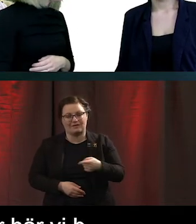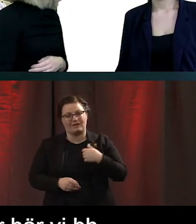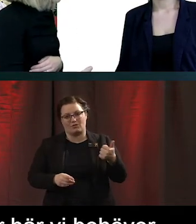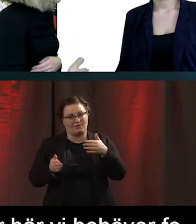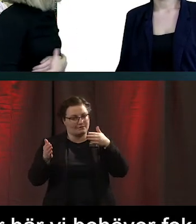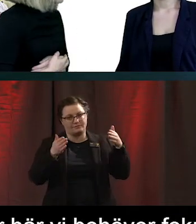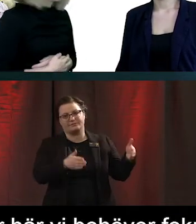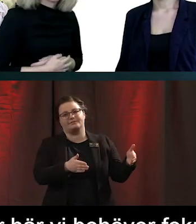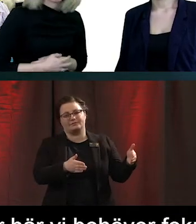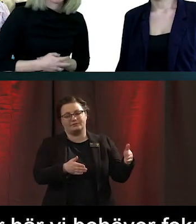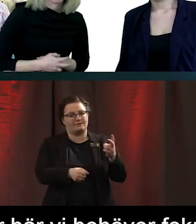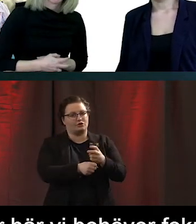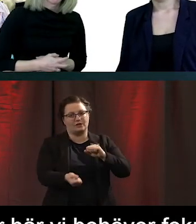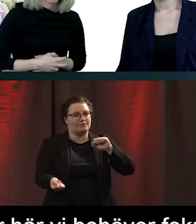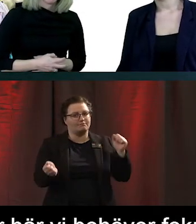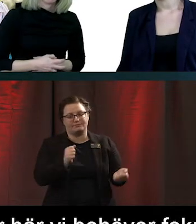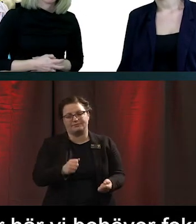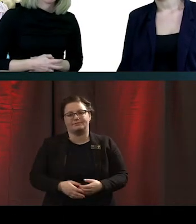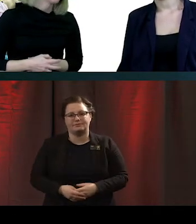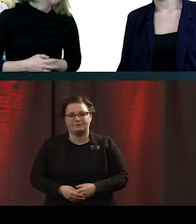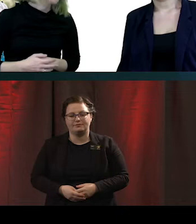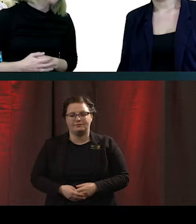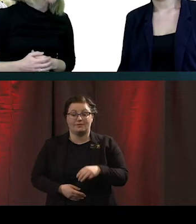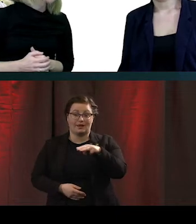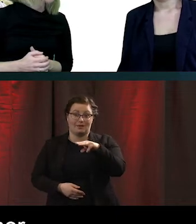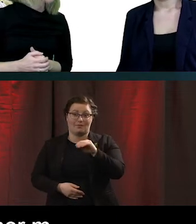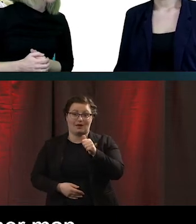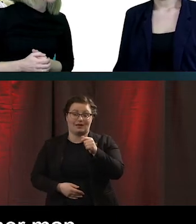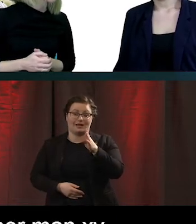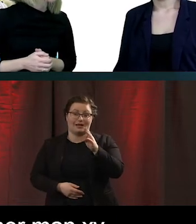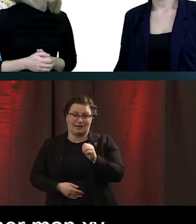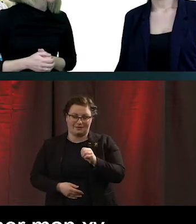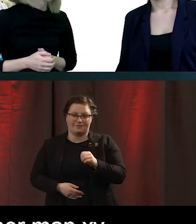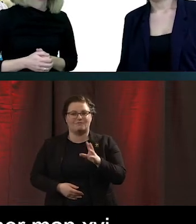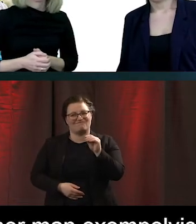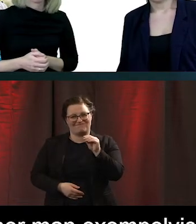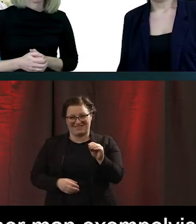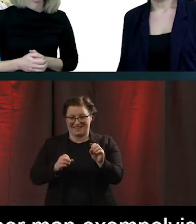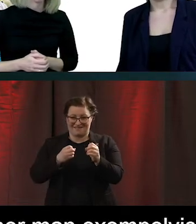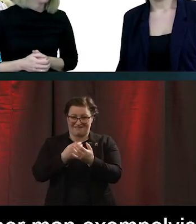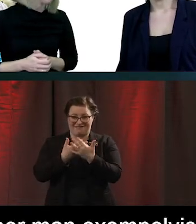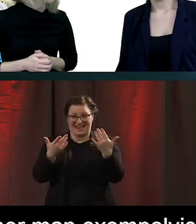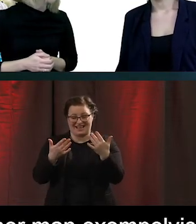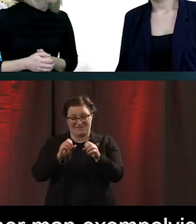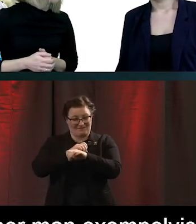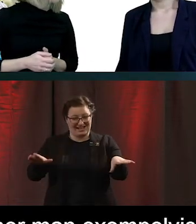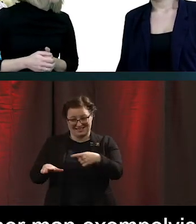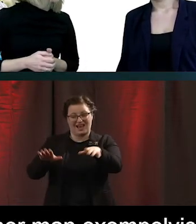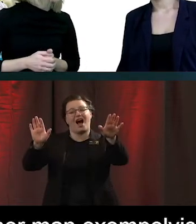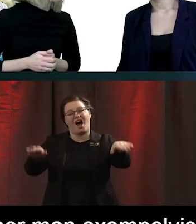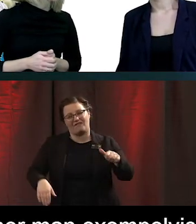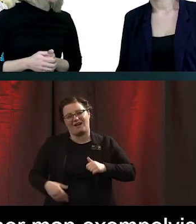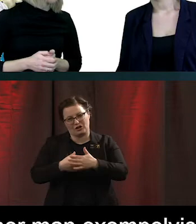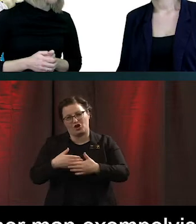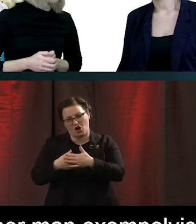då och jobba med förändring. Här kan man ju se exempelvis, de flesta har ju använt datorer eller så i sitt arbete. Men för